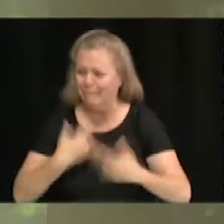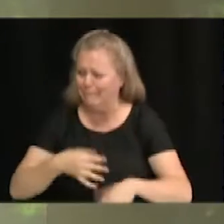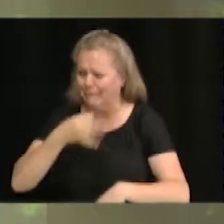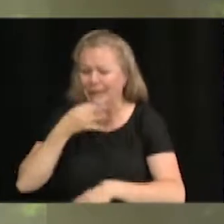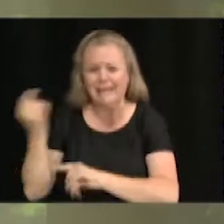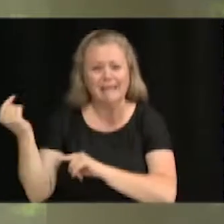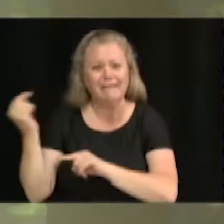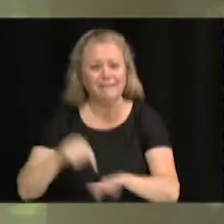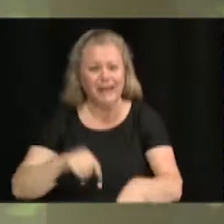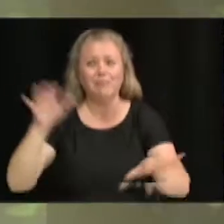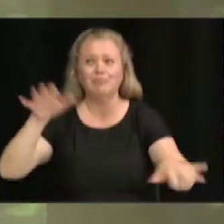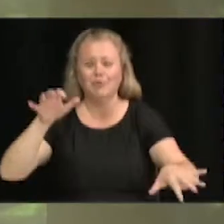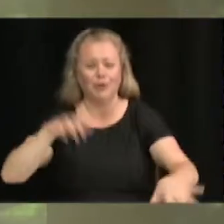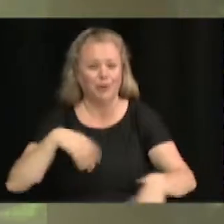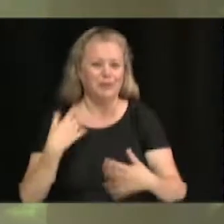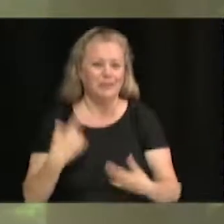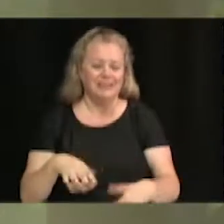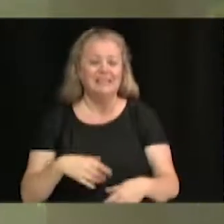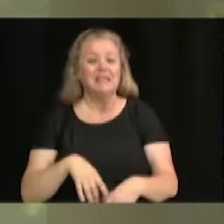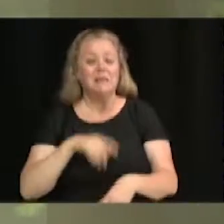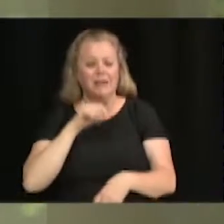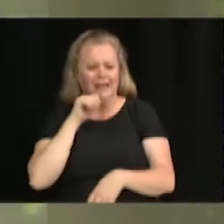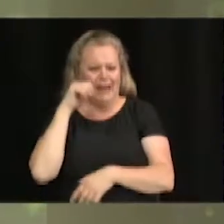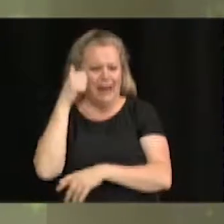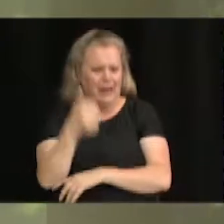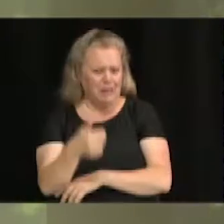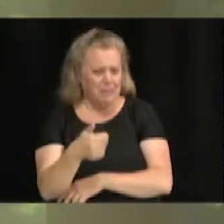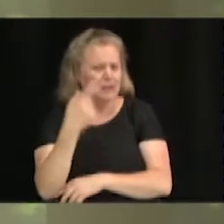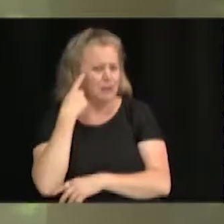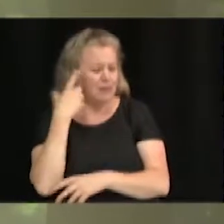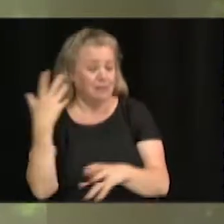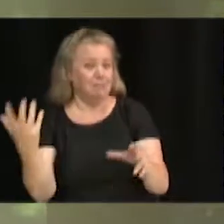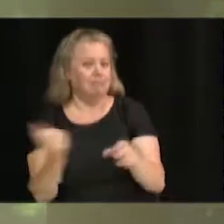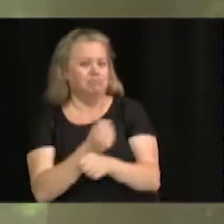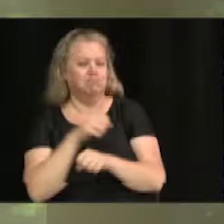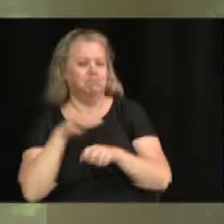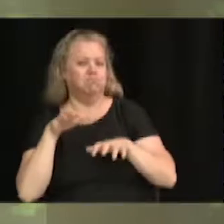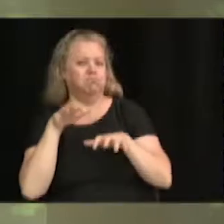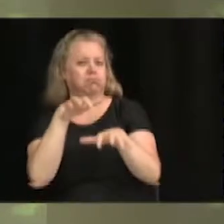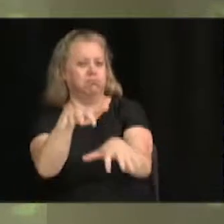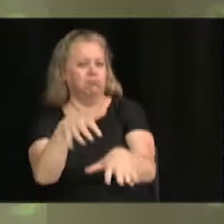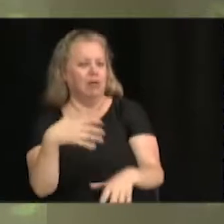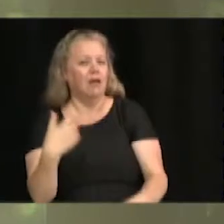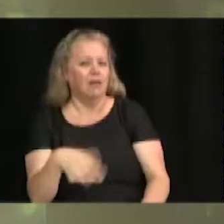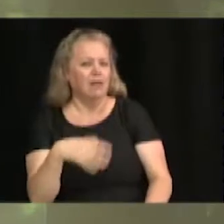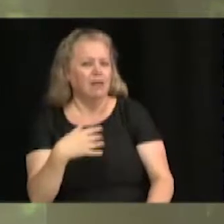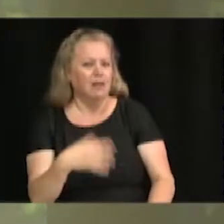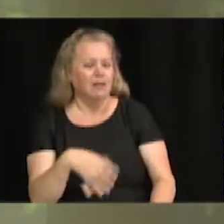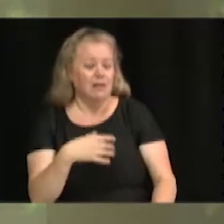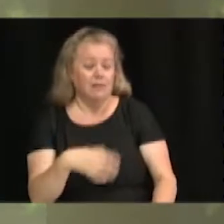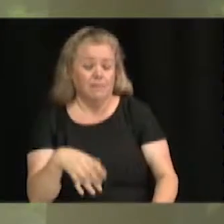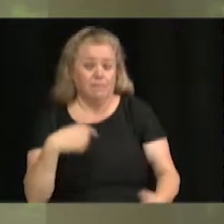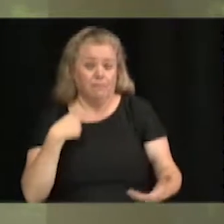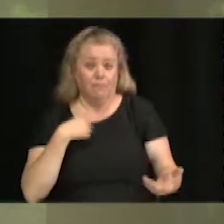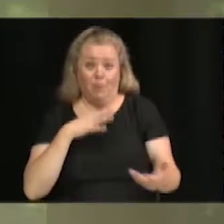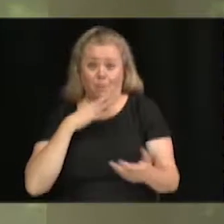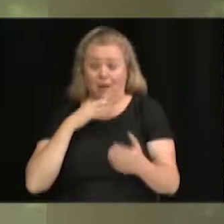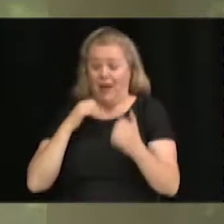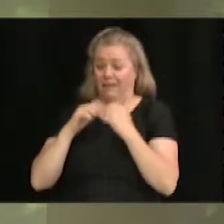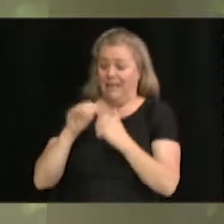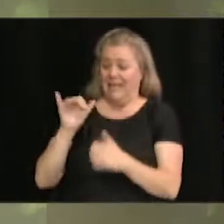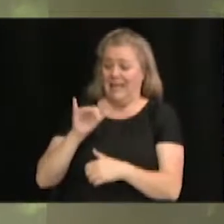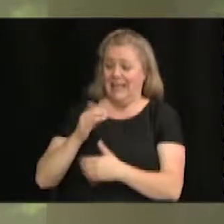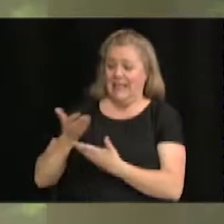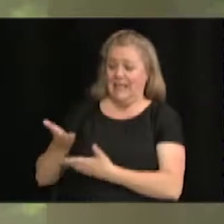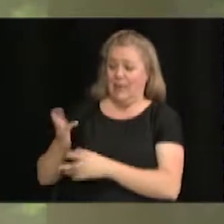beaucoup mieux déjà, et je pense, M. Poisson, que vous avez eu un succès de foule assez impressionnant. J'en parle à Yannick parce qu'il fait partie